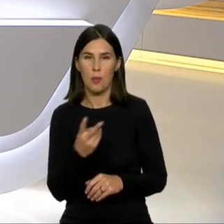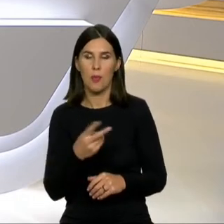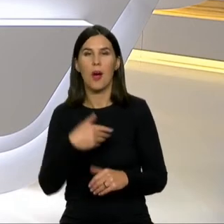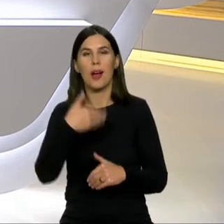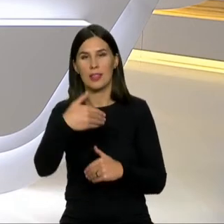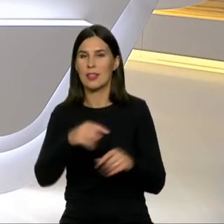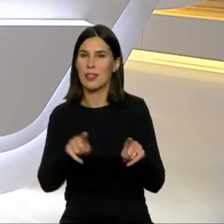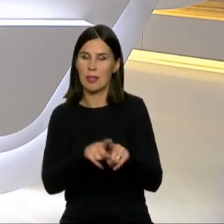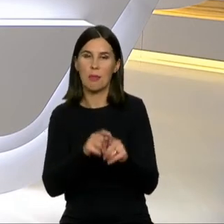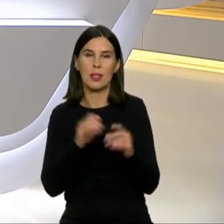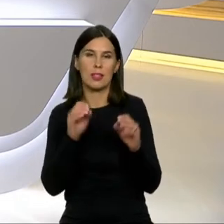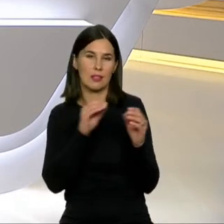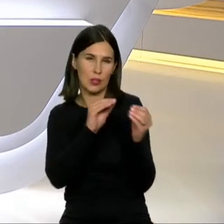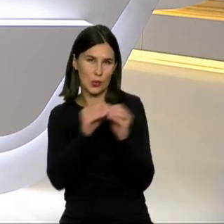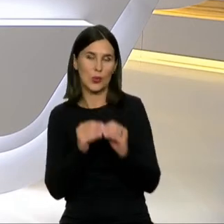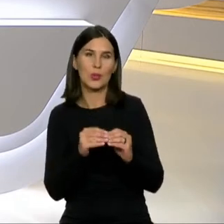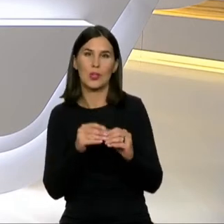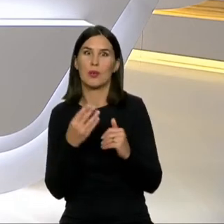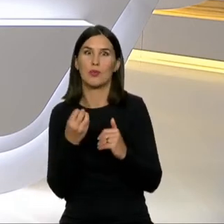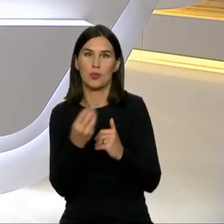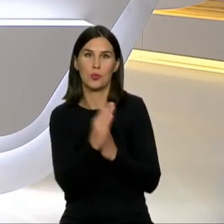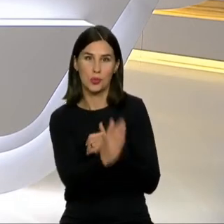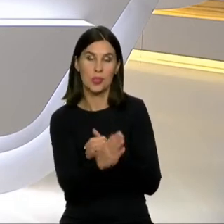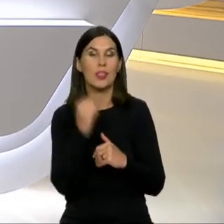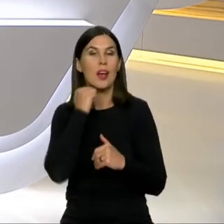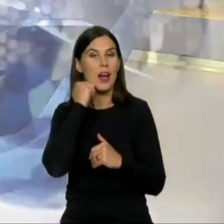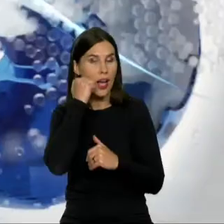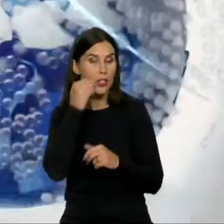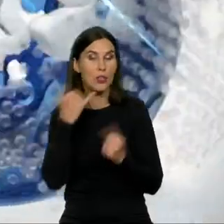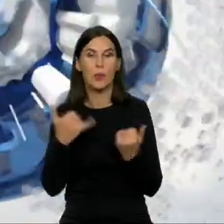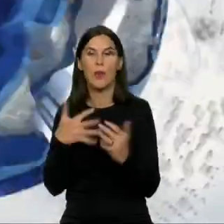Majauskai. Ačiū, kad žiūrėjau. Toliau panorama. Eke.